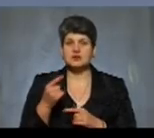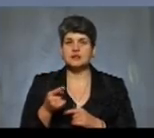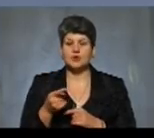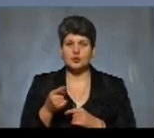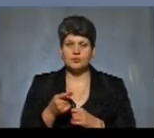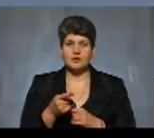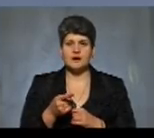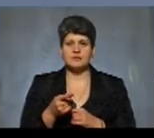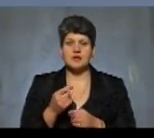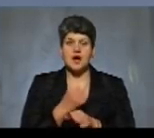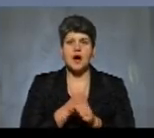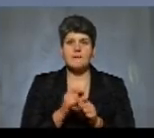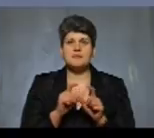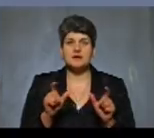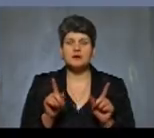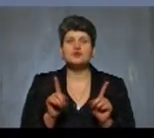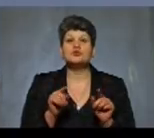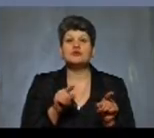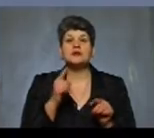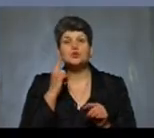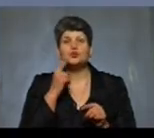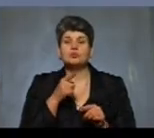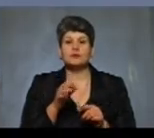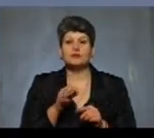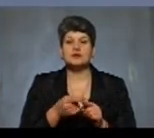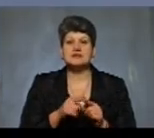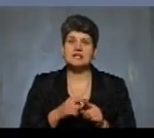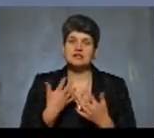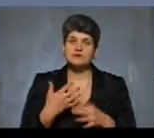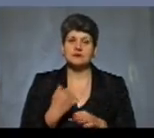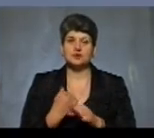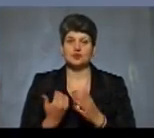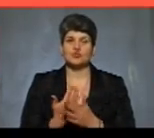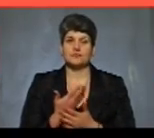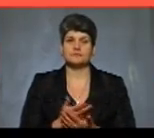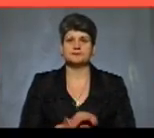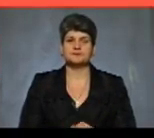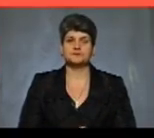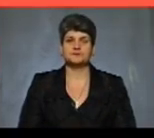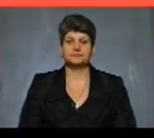аптекарів, що вони думають з цього приводу і чи працює вже на уведенні. Давайте подивимось.